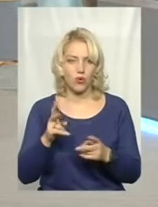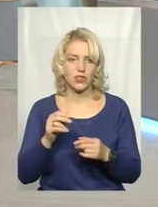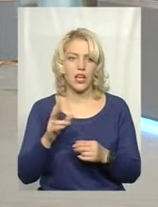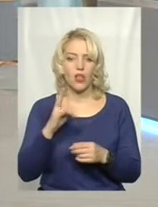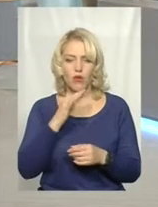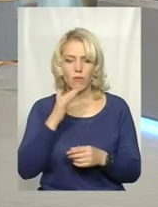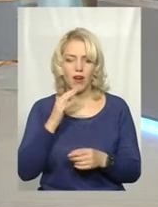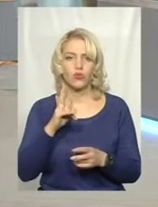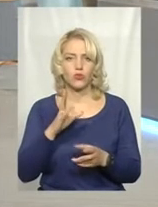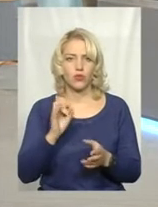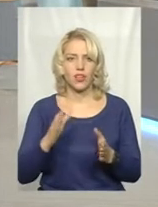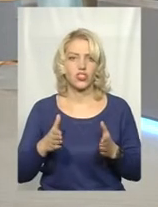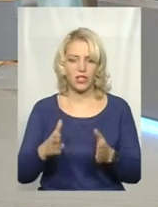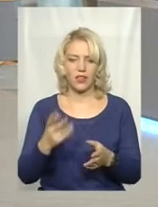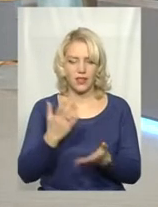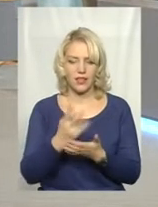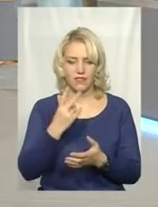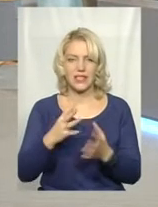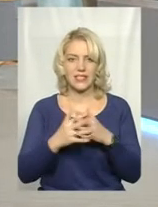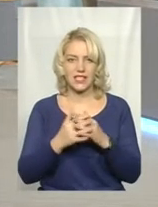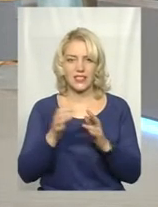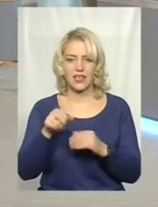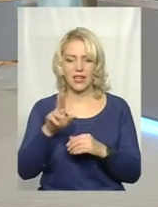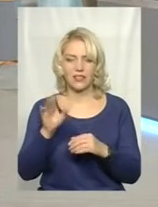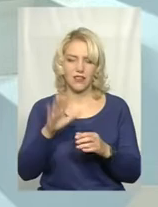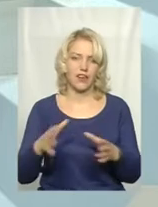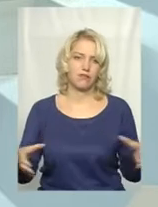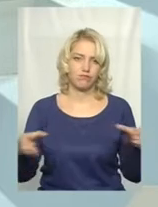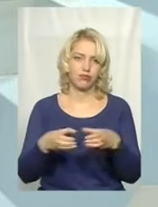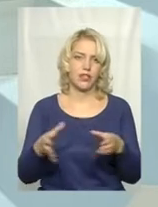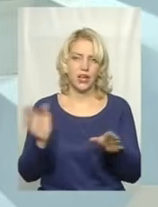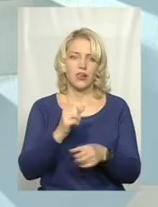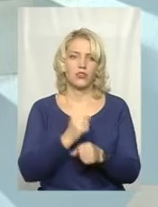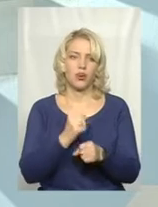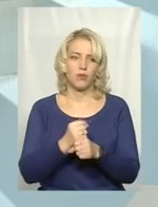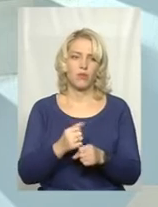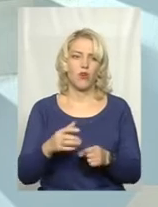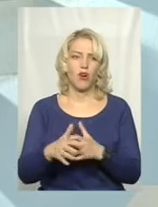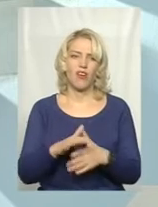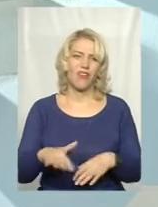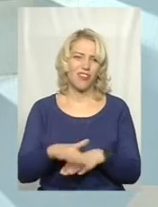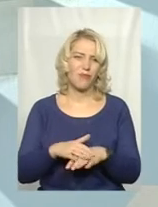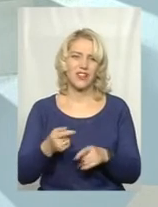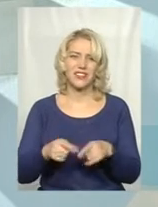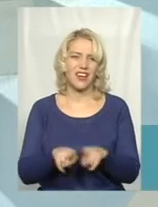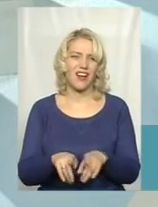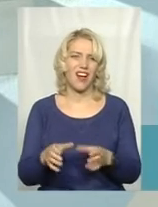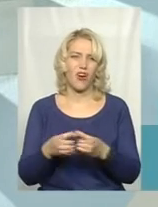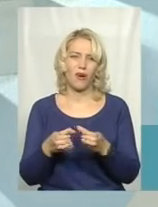пішов по шляху. Ну, от є дві-три сільських ради, от давайте з них будемо робити громаду. І, відповідно, така громада, вона не є